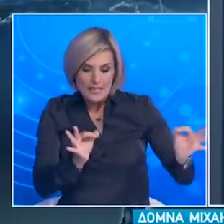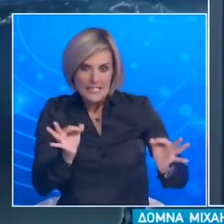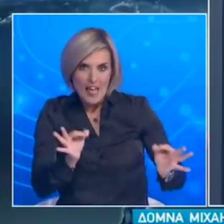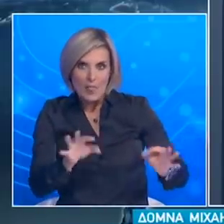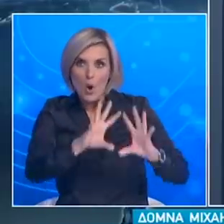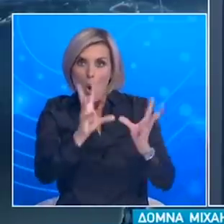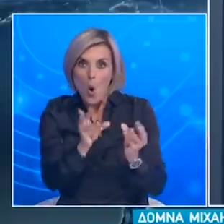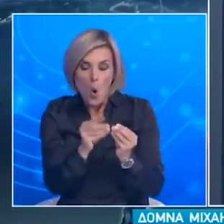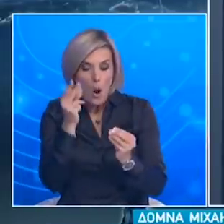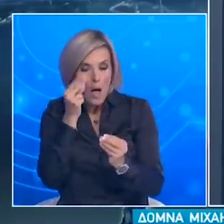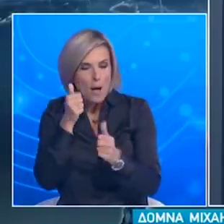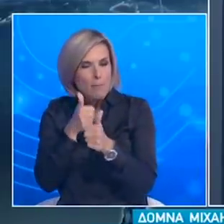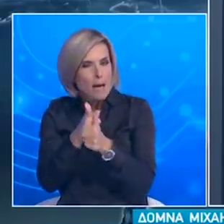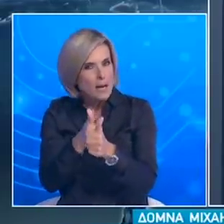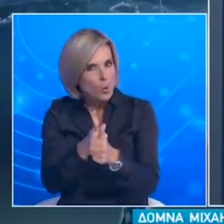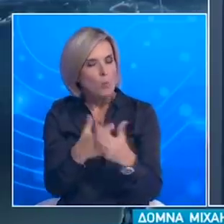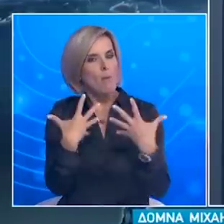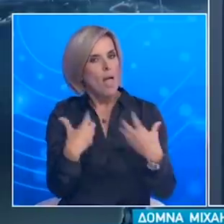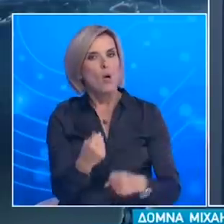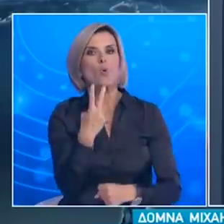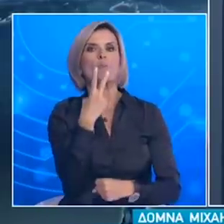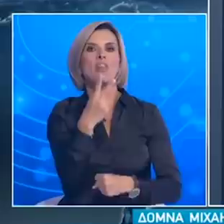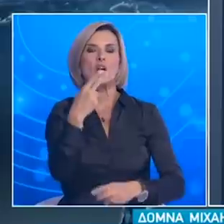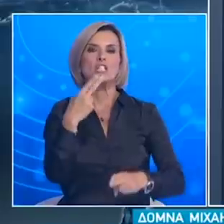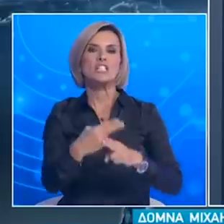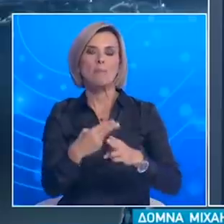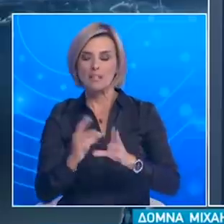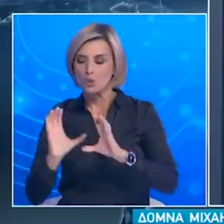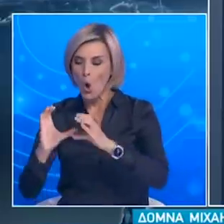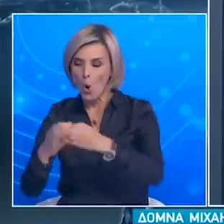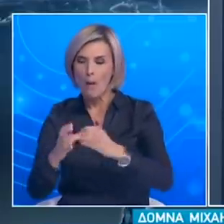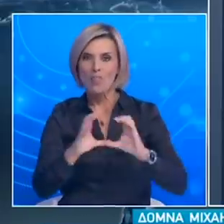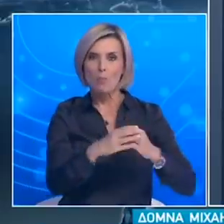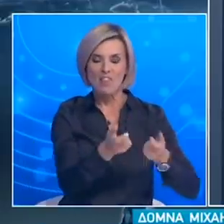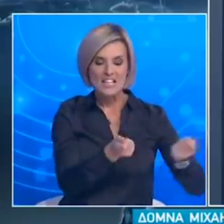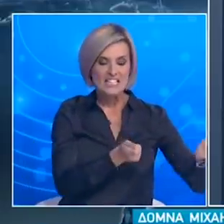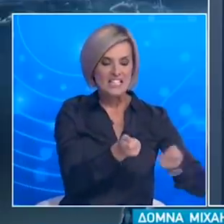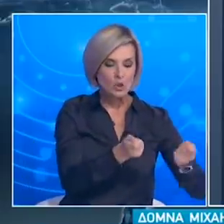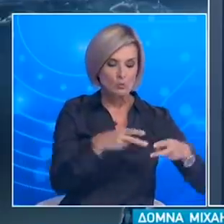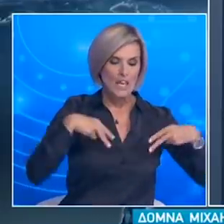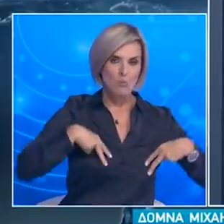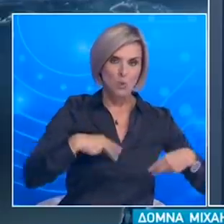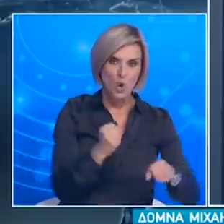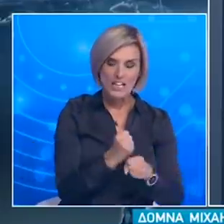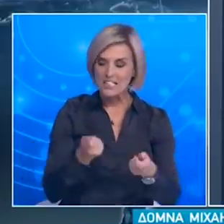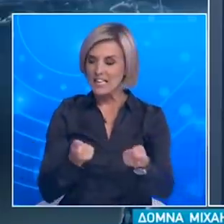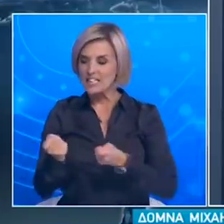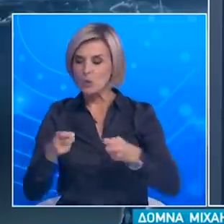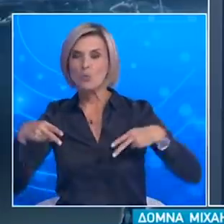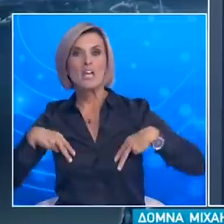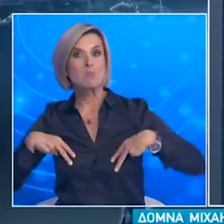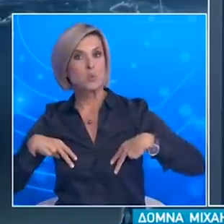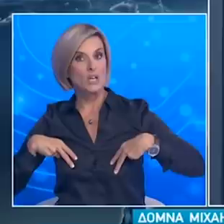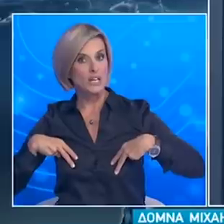έχουμε ήδη καταρτήσει δύο συντονιστικές ομάδες τις οποίες συντονίζει το Υπουργείο Εργασίας και Κοινωνικών Υποθέσεων και στις οποίες